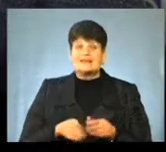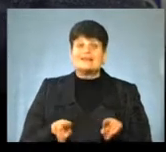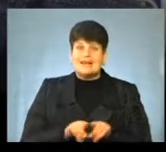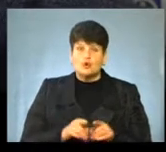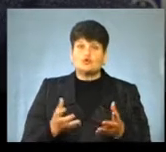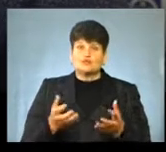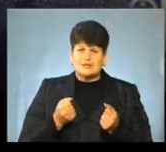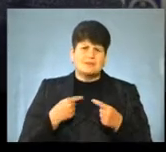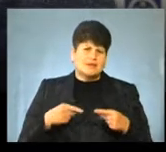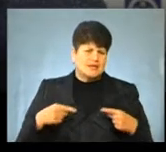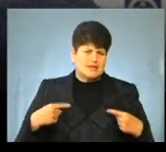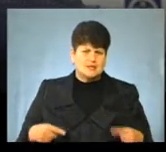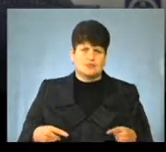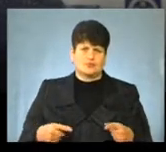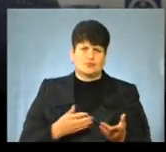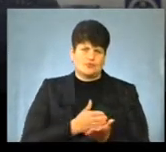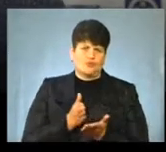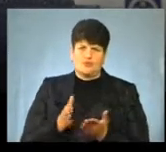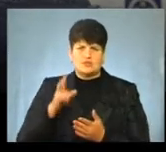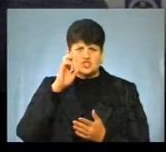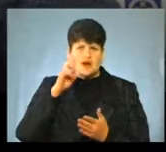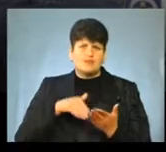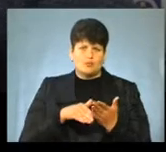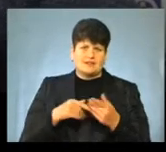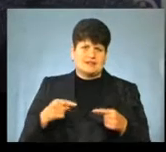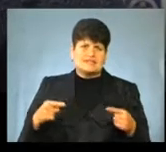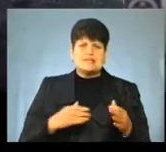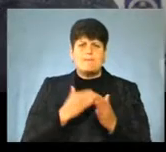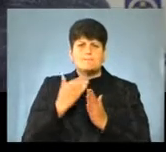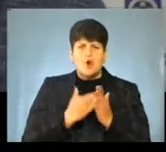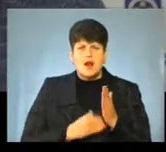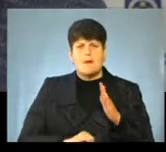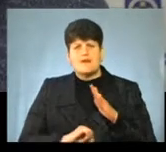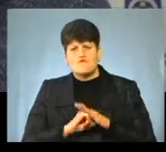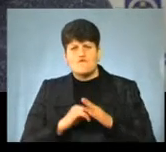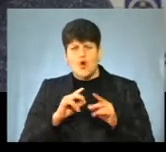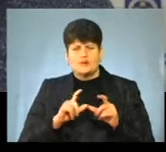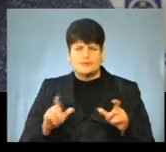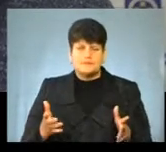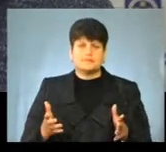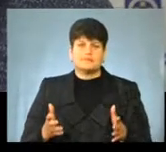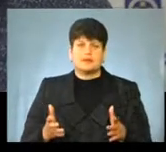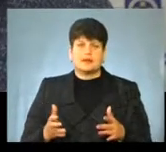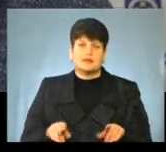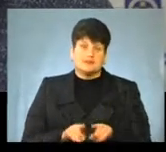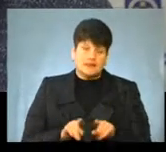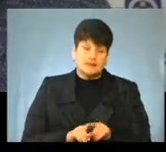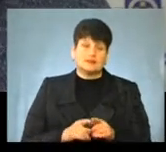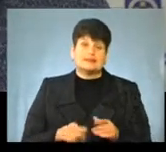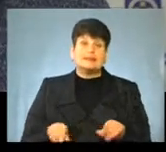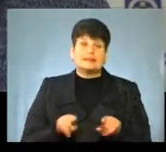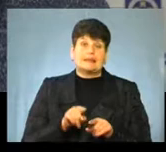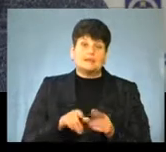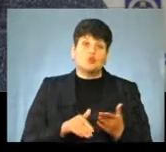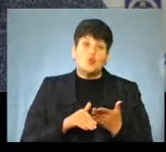отримують різного роду державного допомогу через різні програми, фонди. Такими джерелами